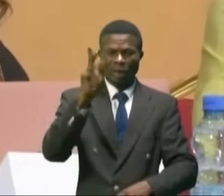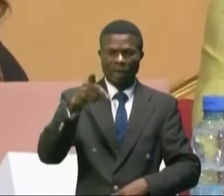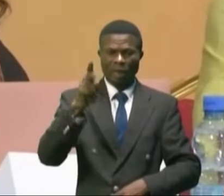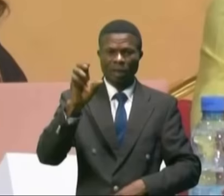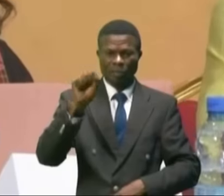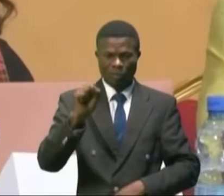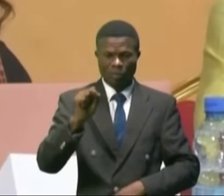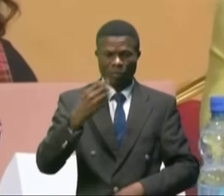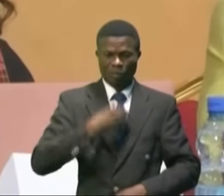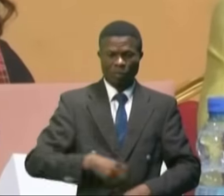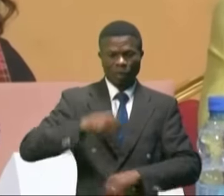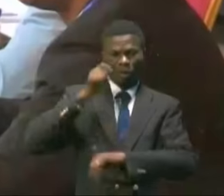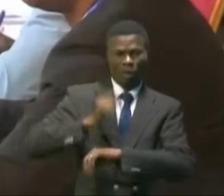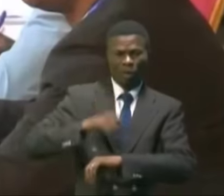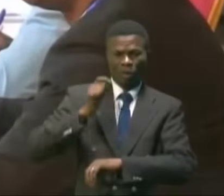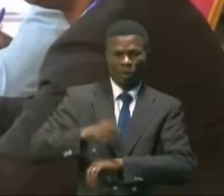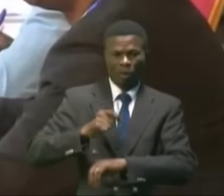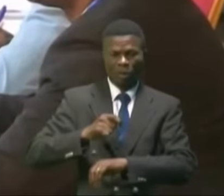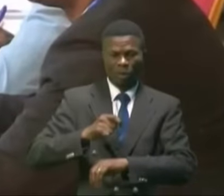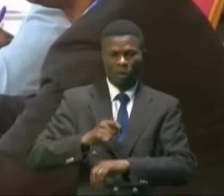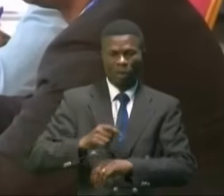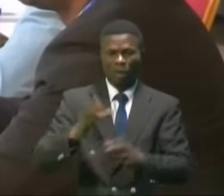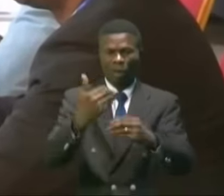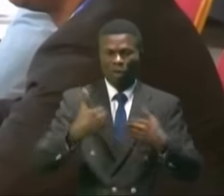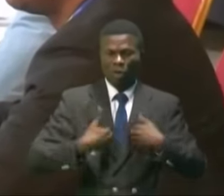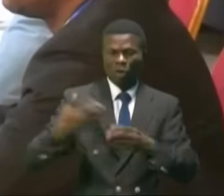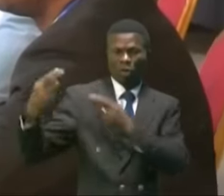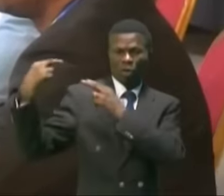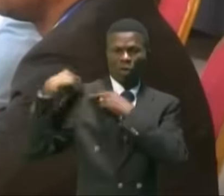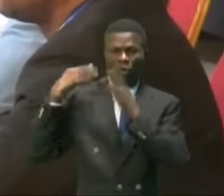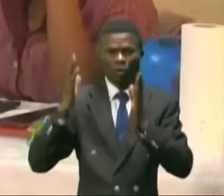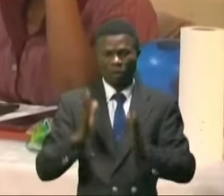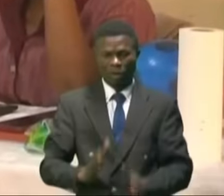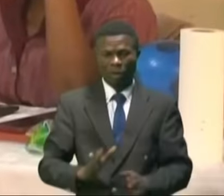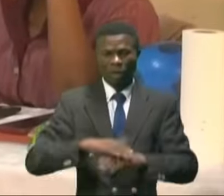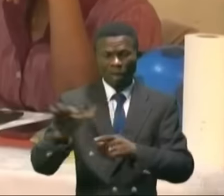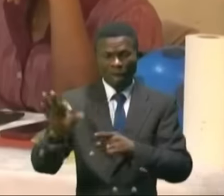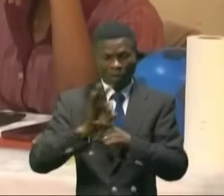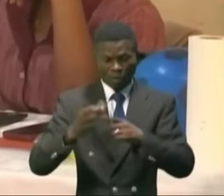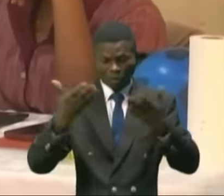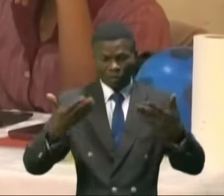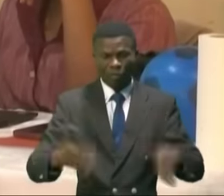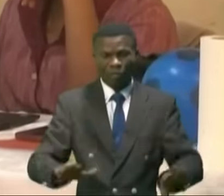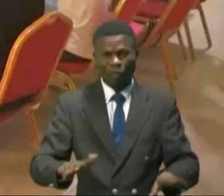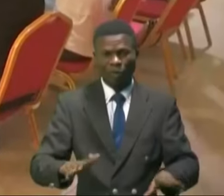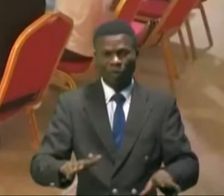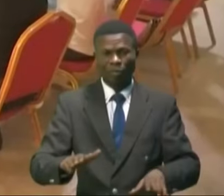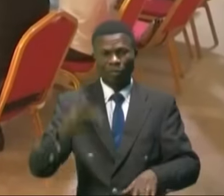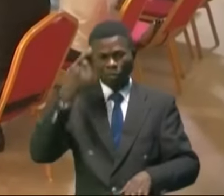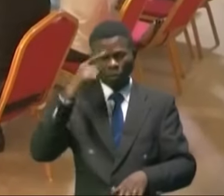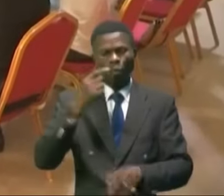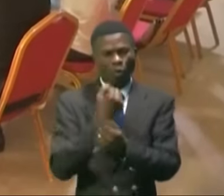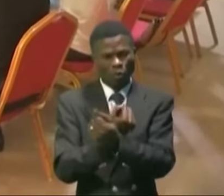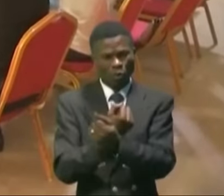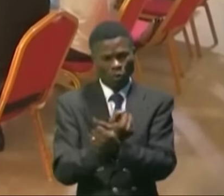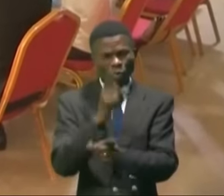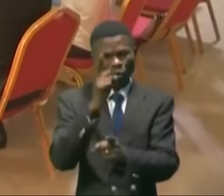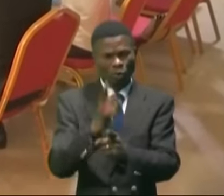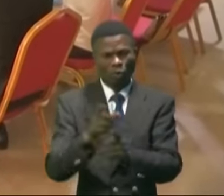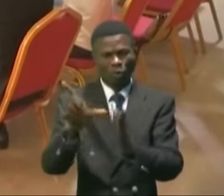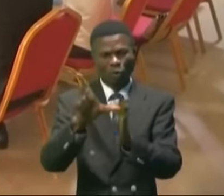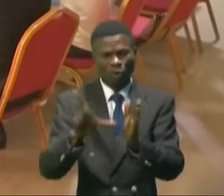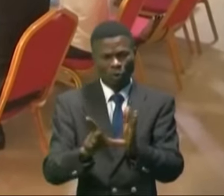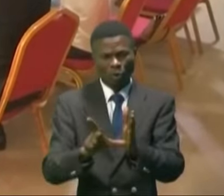Le magistrat a la responsabilité, après cette session de formation, d'appliquer des stratégies